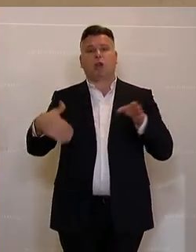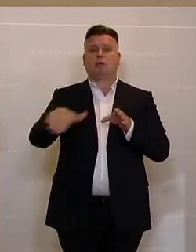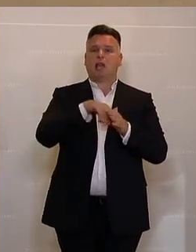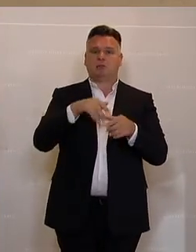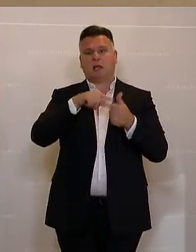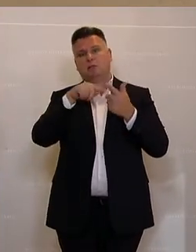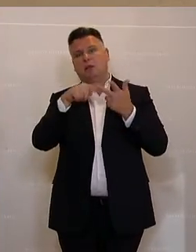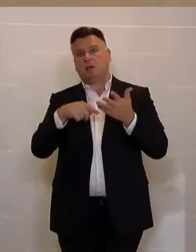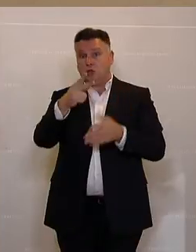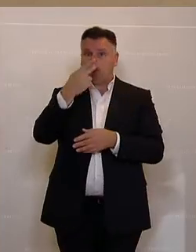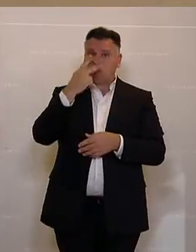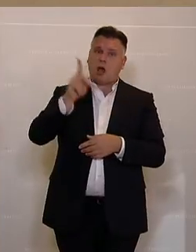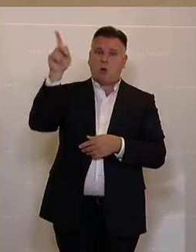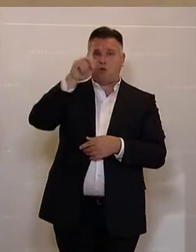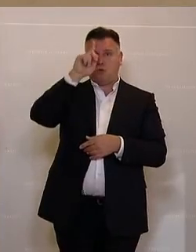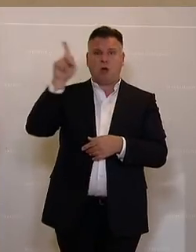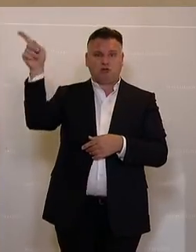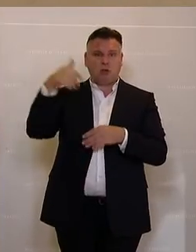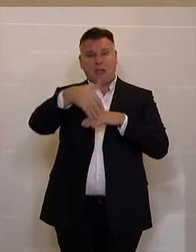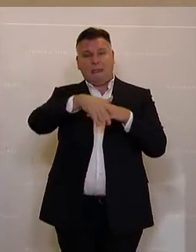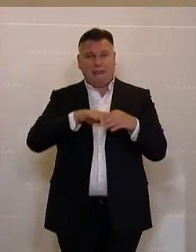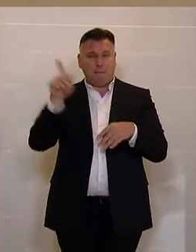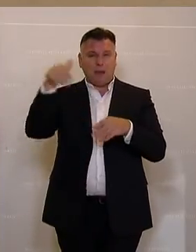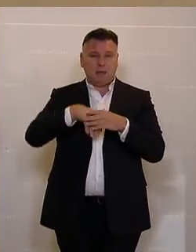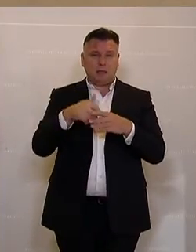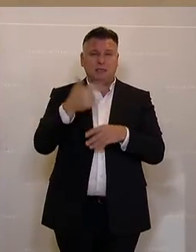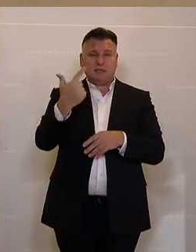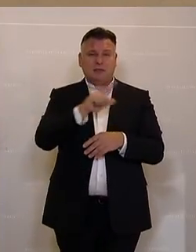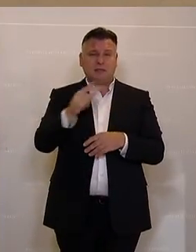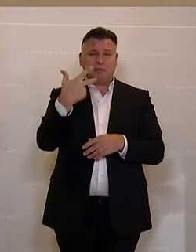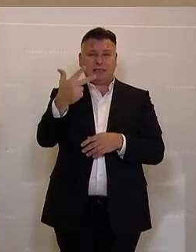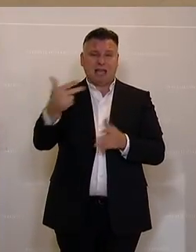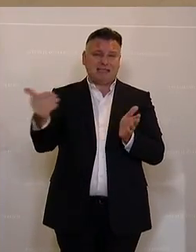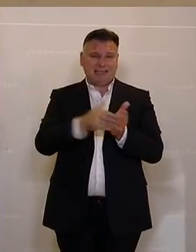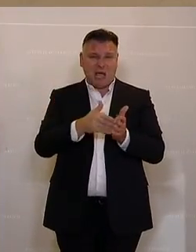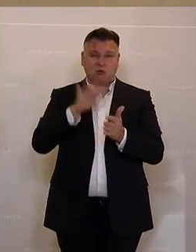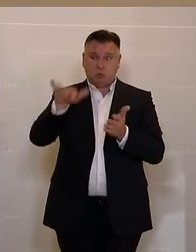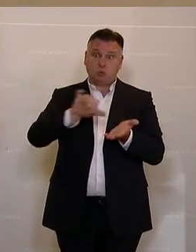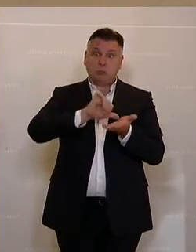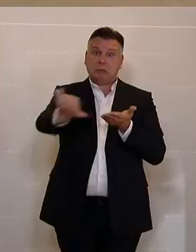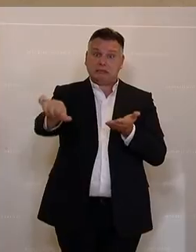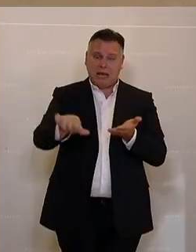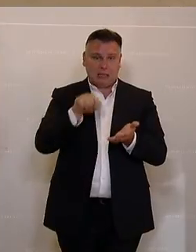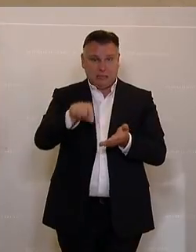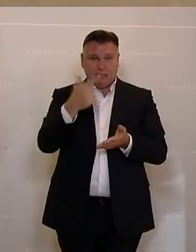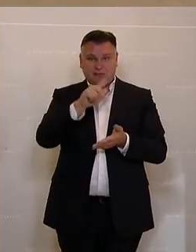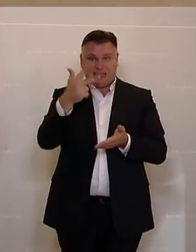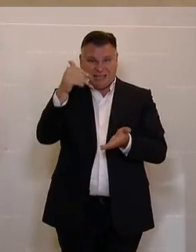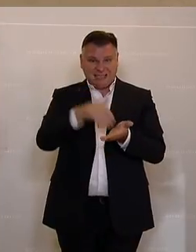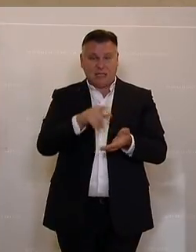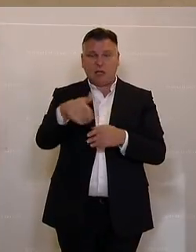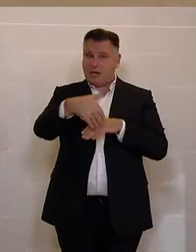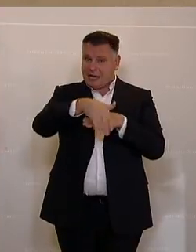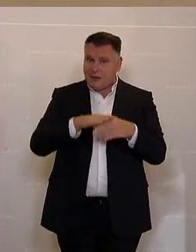schauen wir nach Deutschland, wo die Gemeinden 20.000 oder 30.000 Euro ausbezahlen müssen. Dieses Geld können die Kommunen